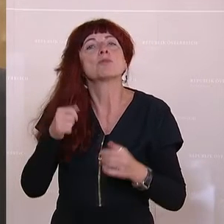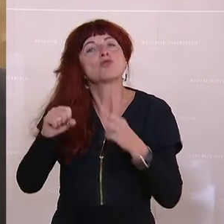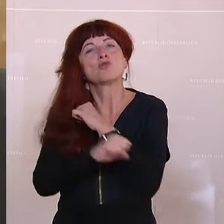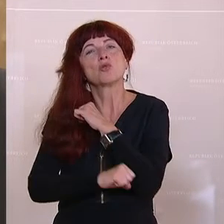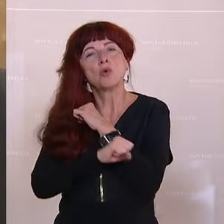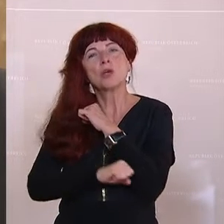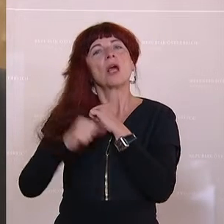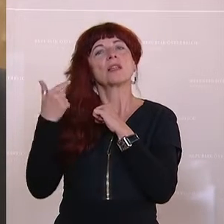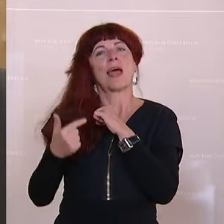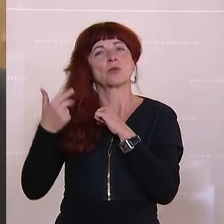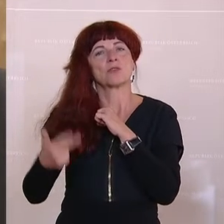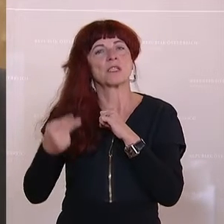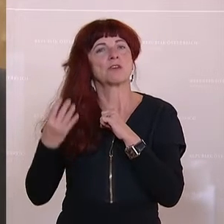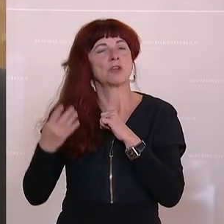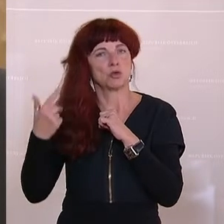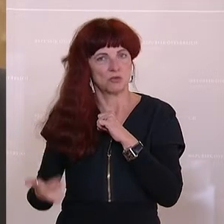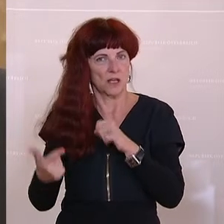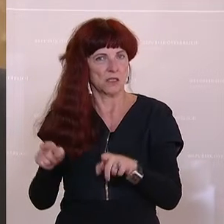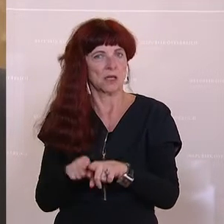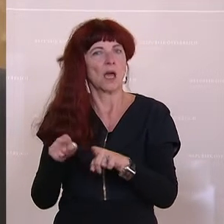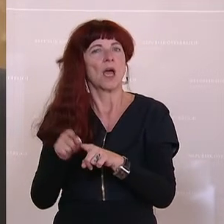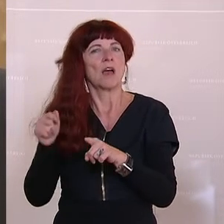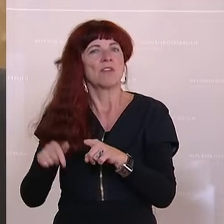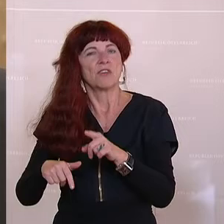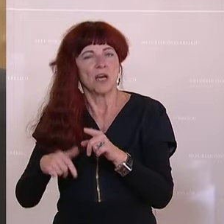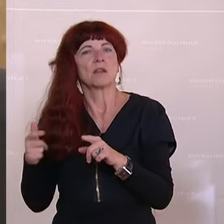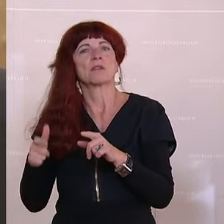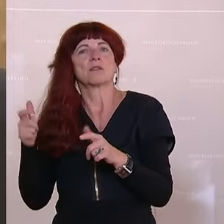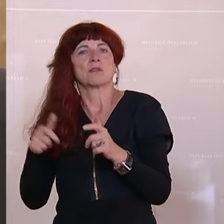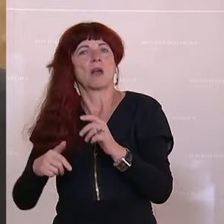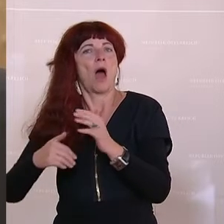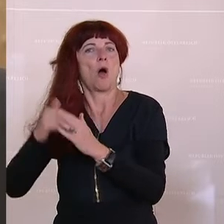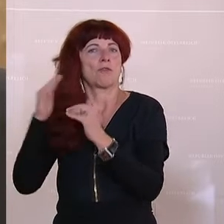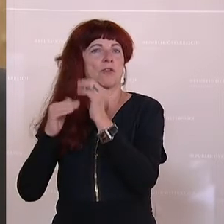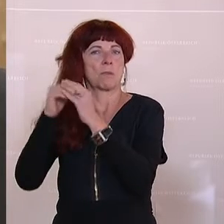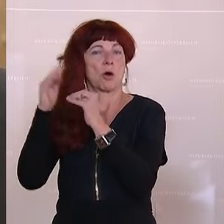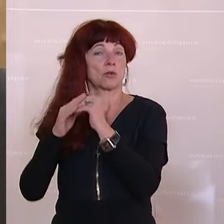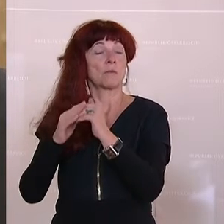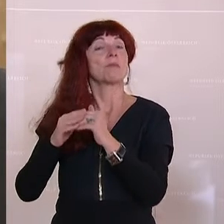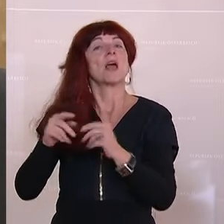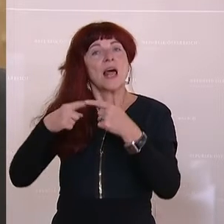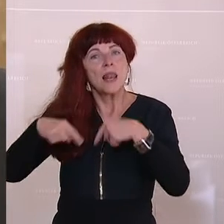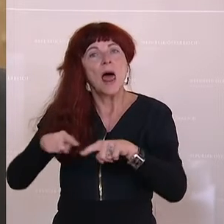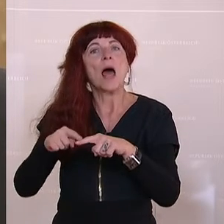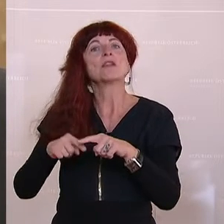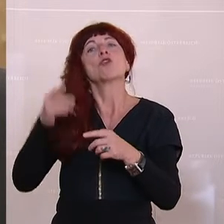Land gemeinsam getragen. Der Finanzierungsbeitrag des Landes umfasst somit 50 Prozent der